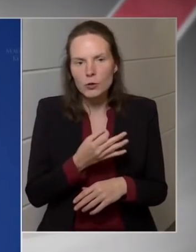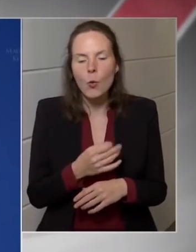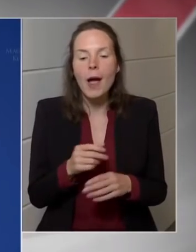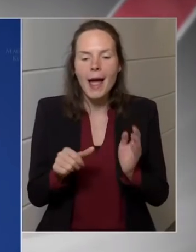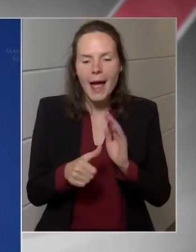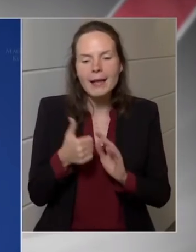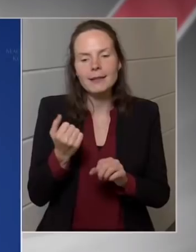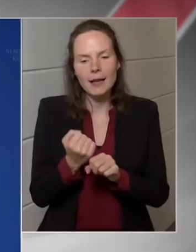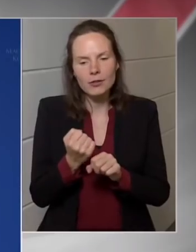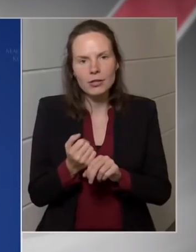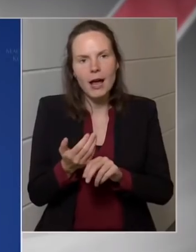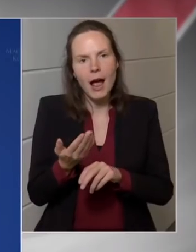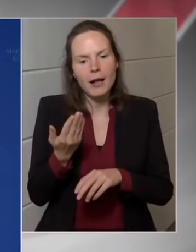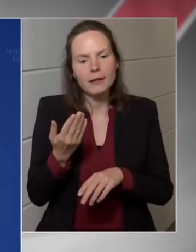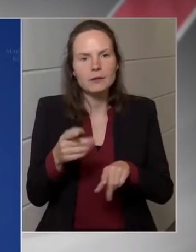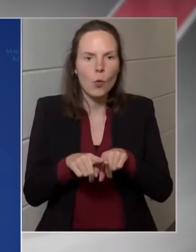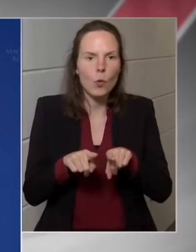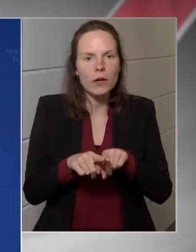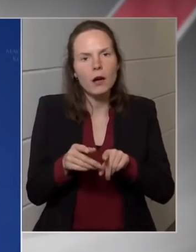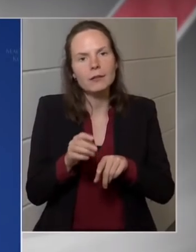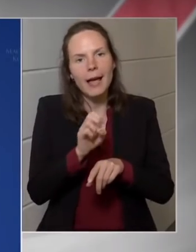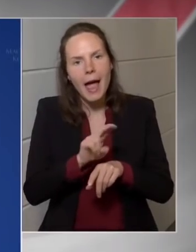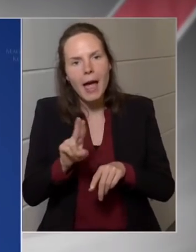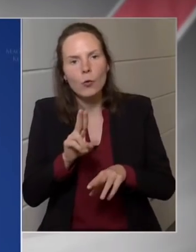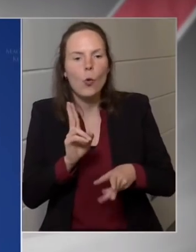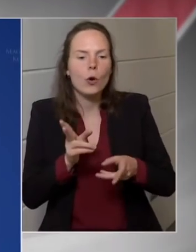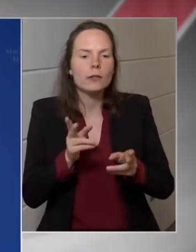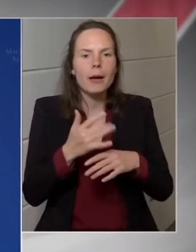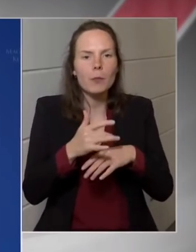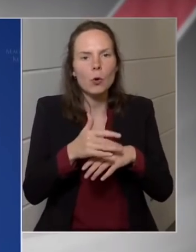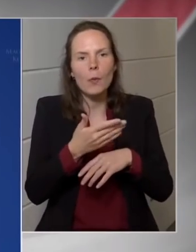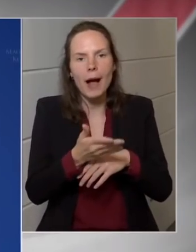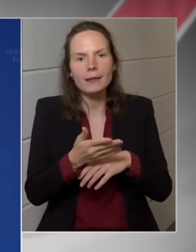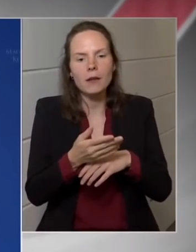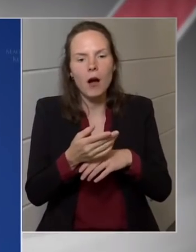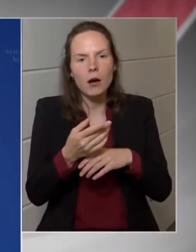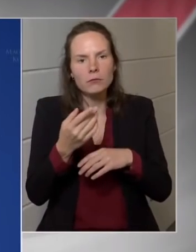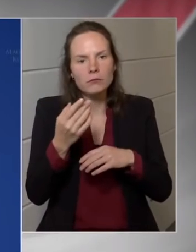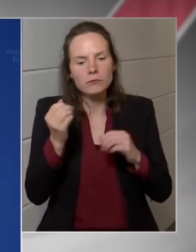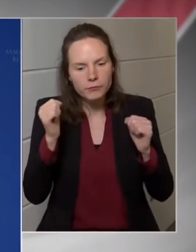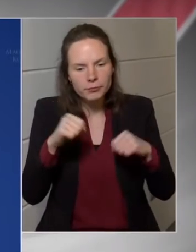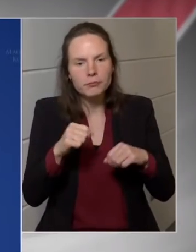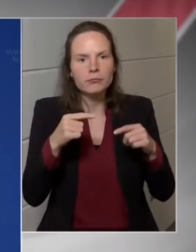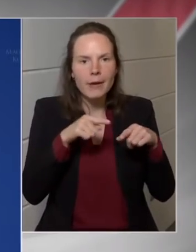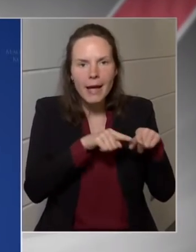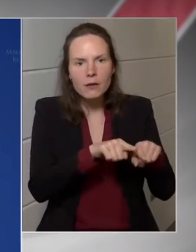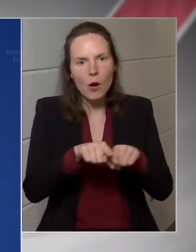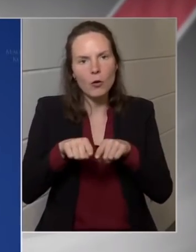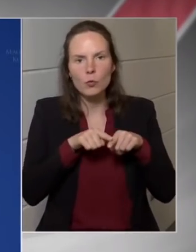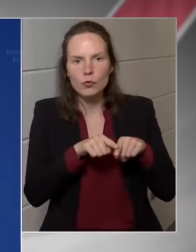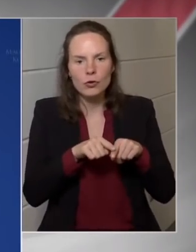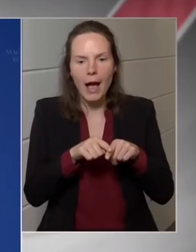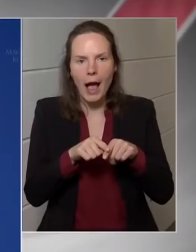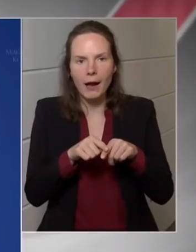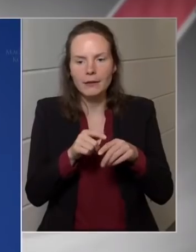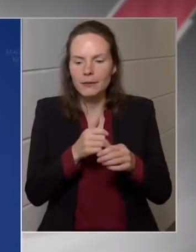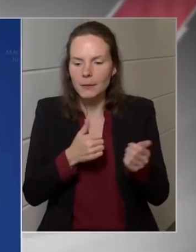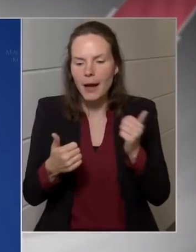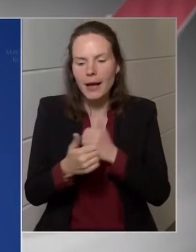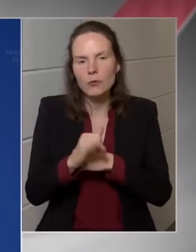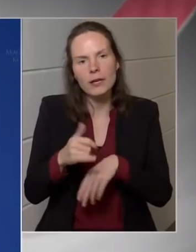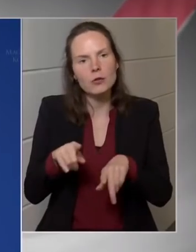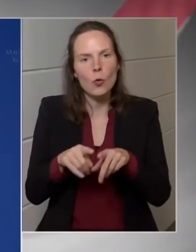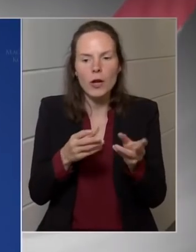az Európai Unió, hogy megpróbálta az egyhangúságot megkerülni, és olyan eszközt választani, amihez elég a